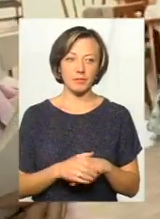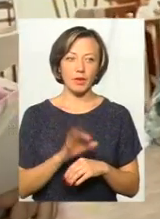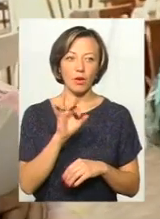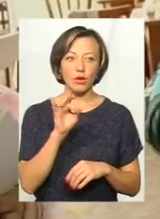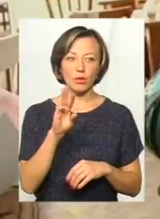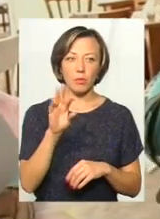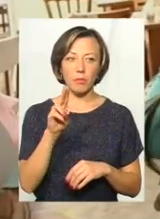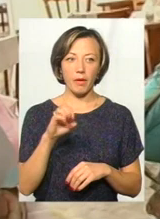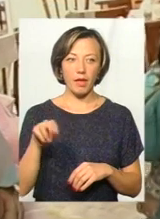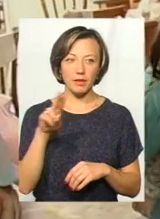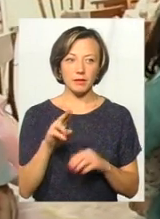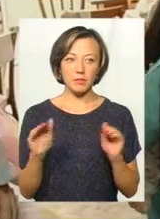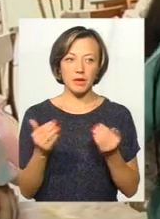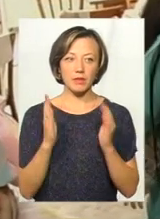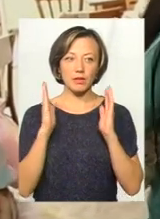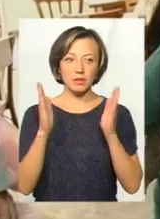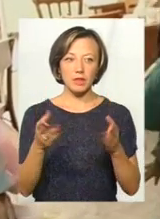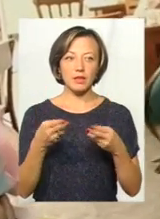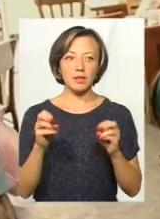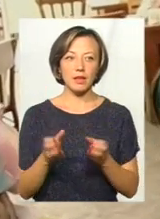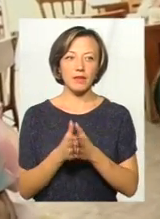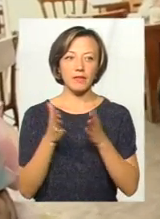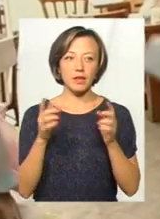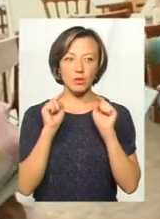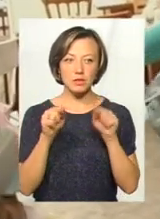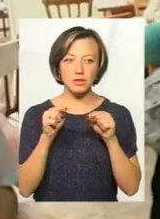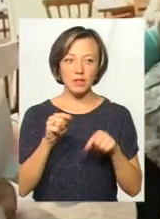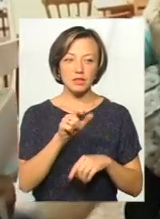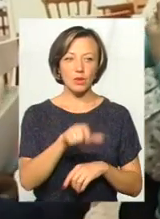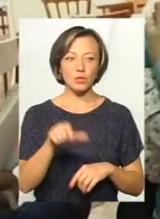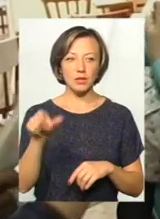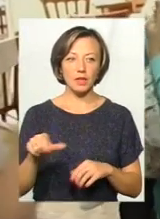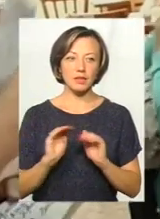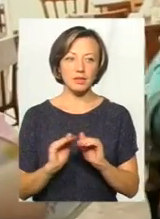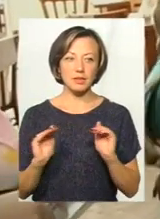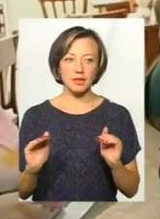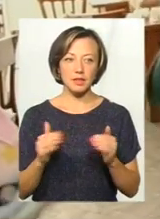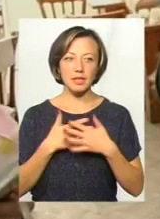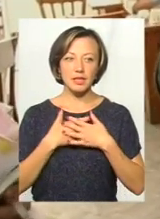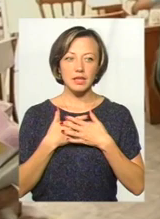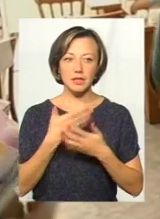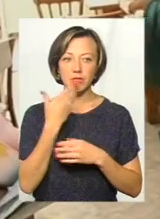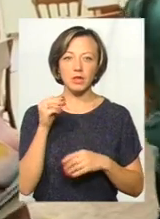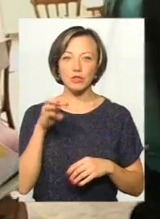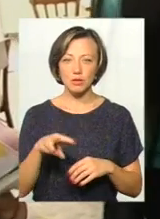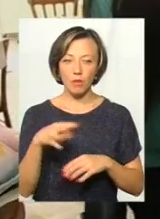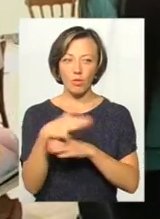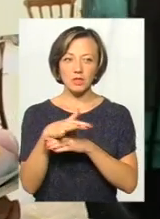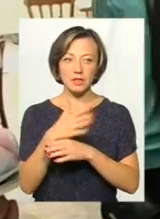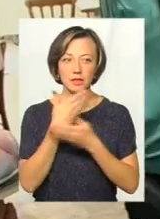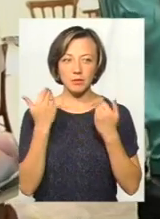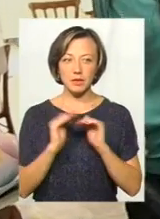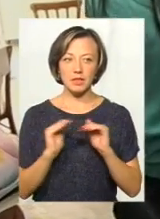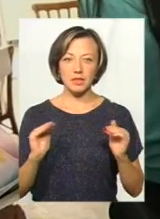хірург знаходяться в маленькому коридорчику, де велика концентрація людей, дітей, дихати немає чим, кондиціонера нема,